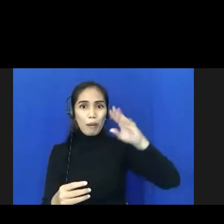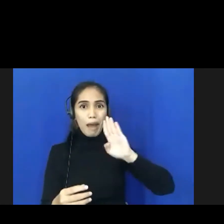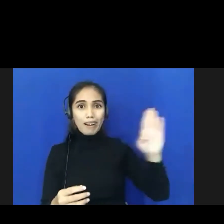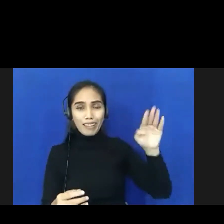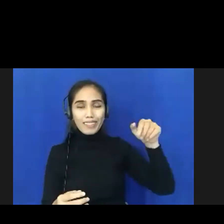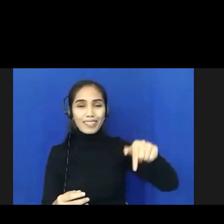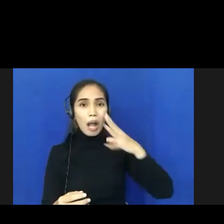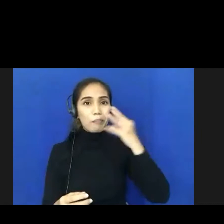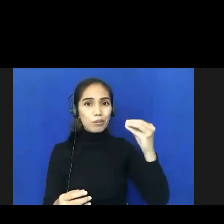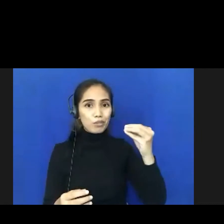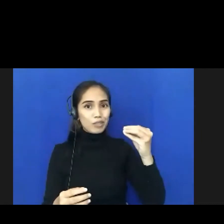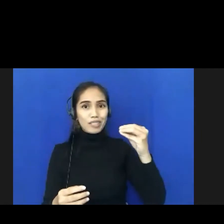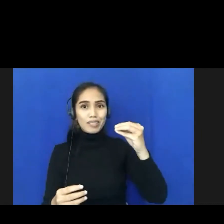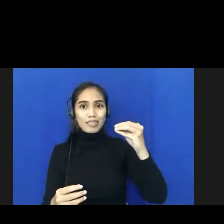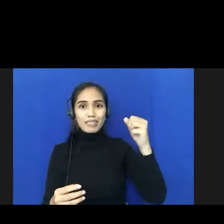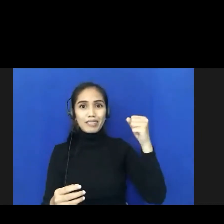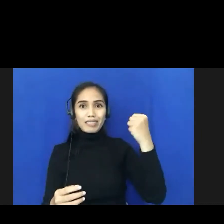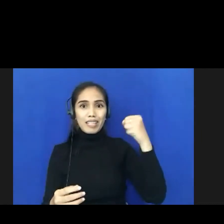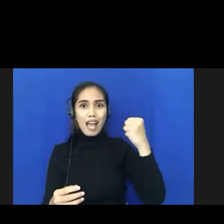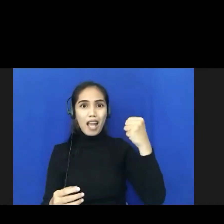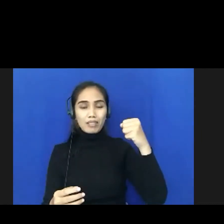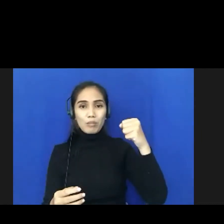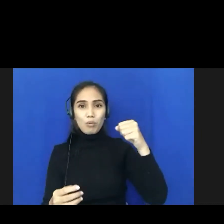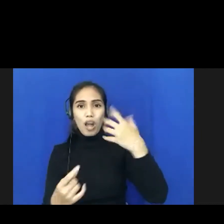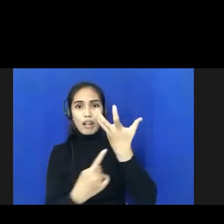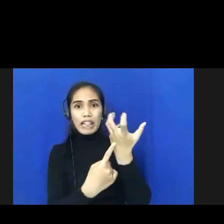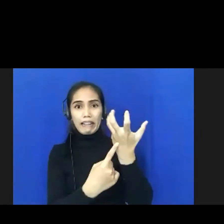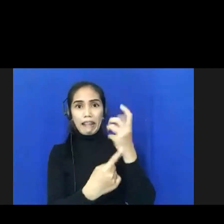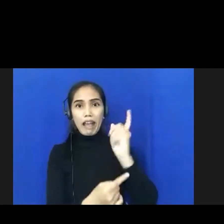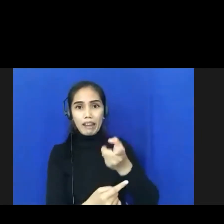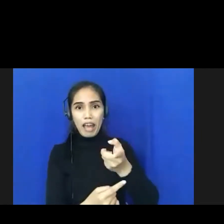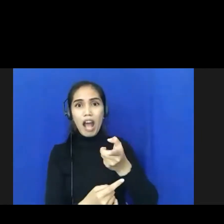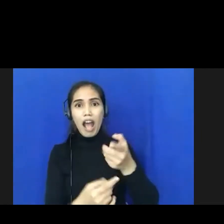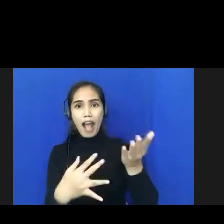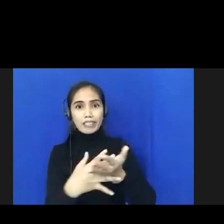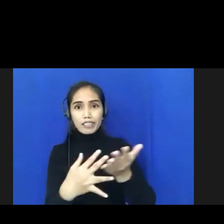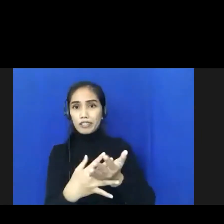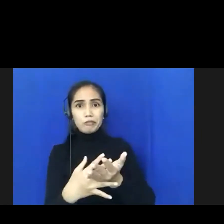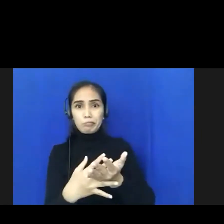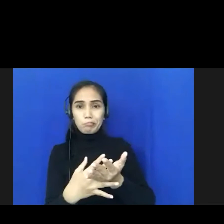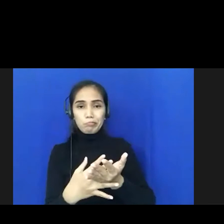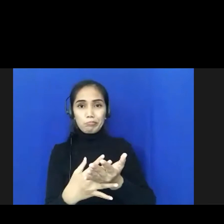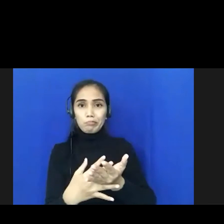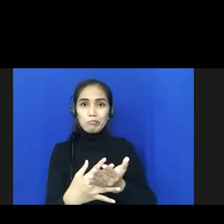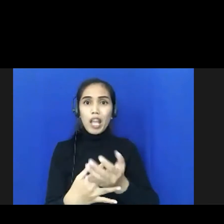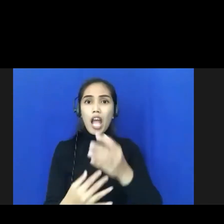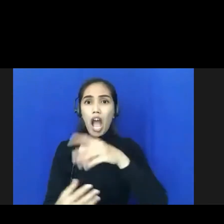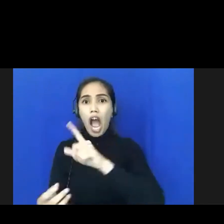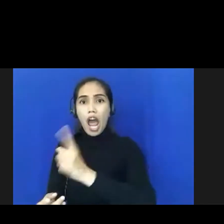tidak semua desa-desa dan kecamatan itu untuk mengakses internet itu